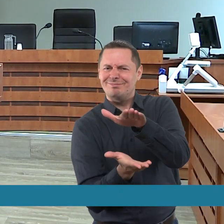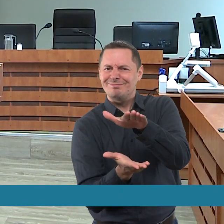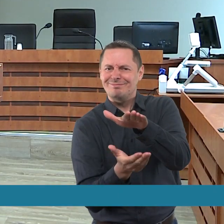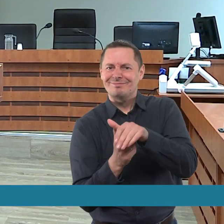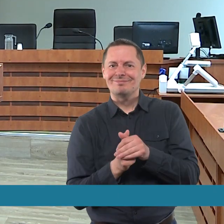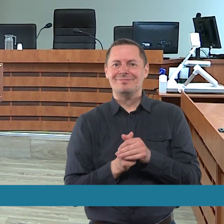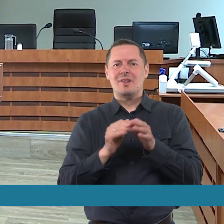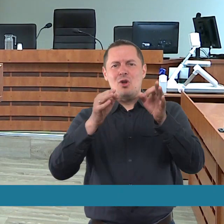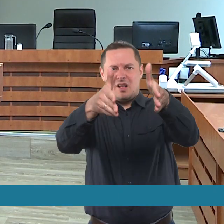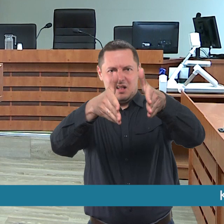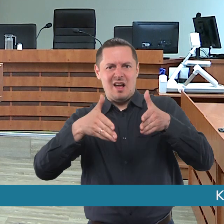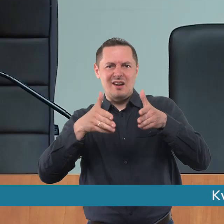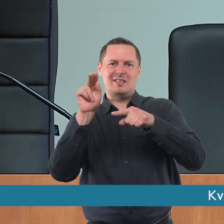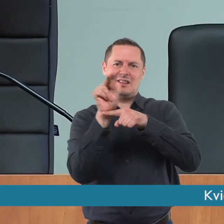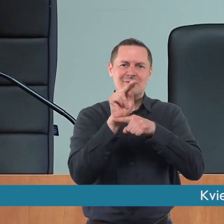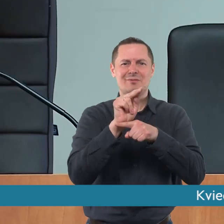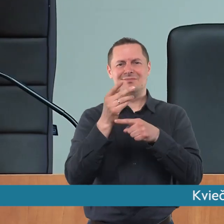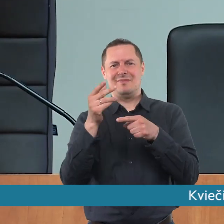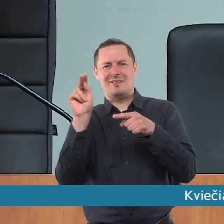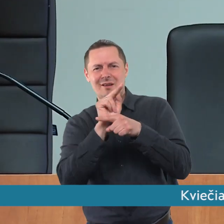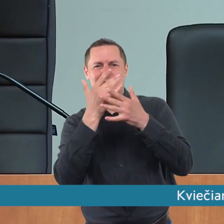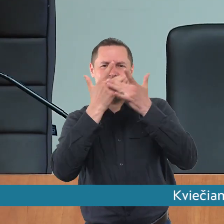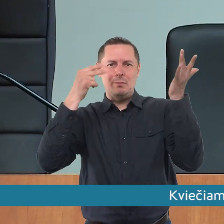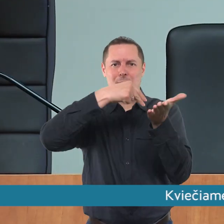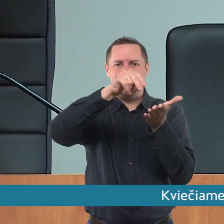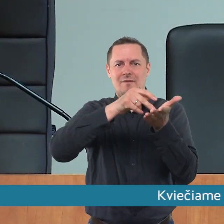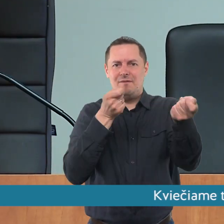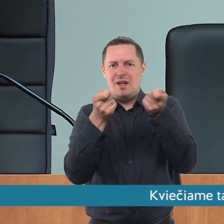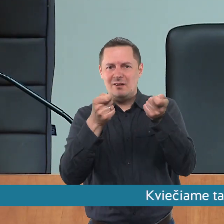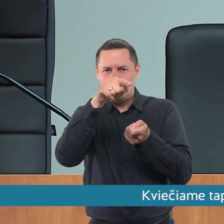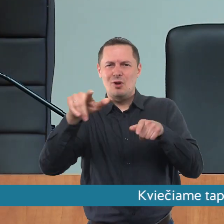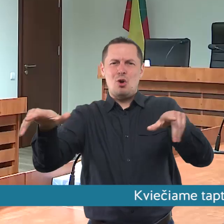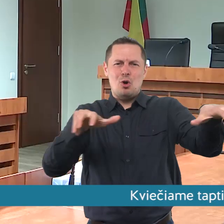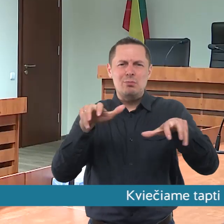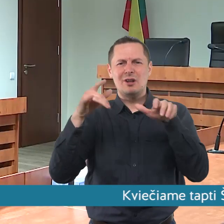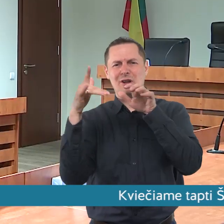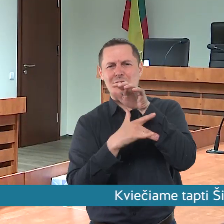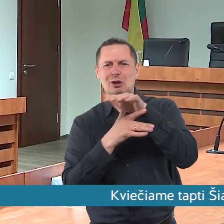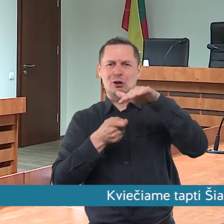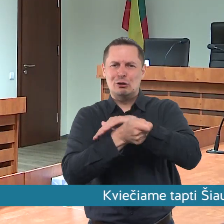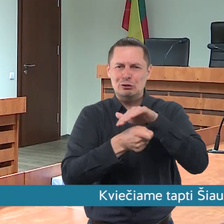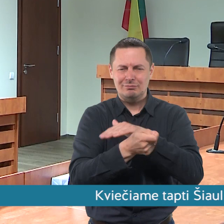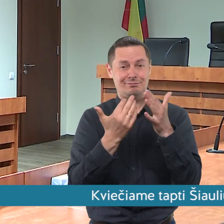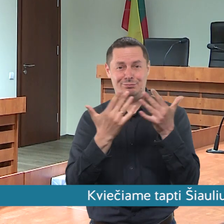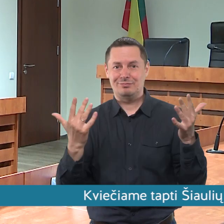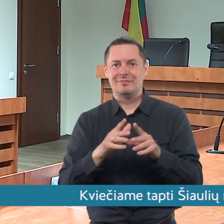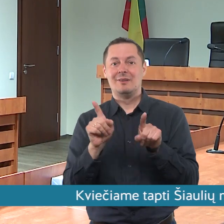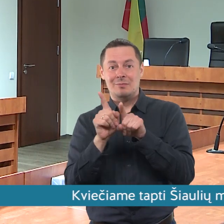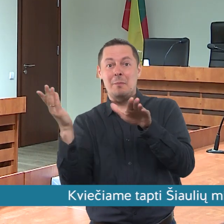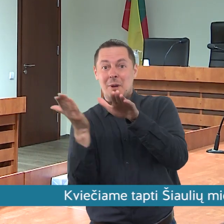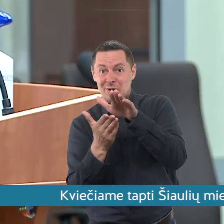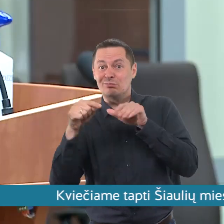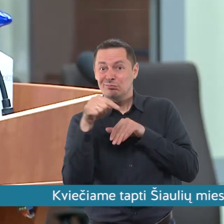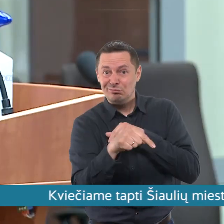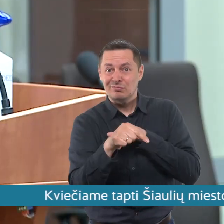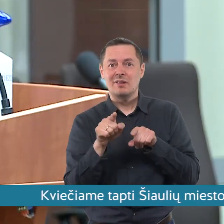organizuojant gatvių ir kelių remonto darbų viešuosius pirkimus, Šiauliu mieste ir regione. Šioje byloje įvairiomis nusikalstamomis